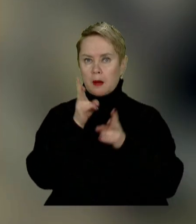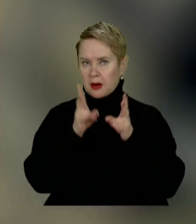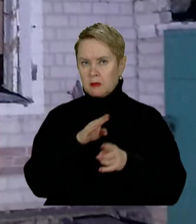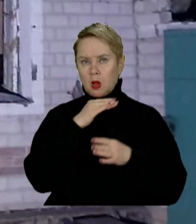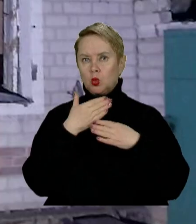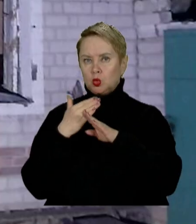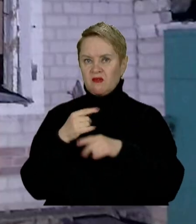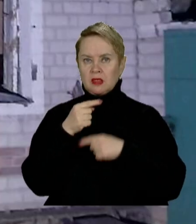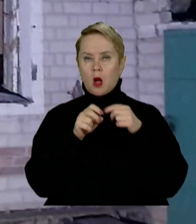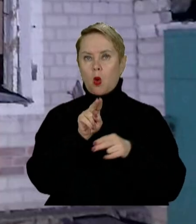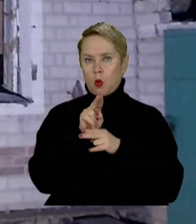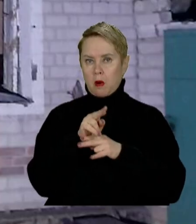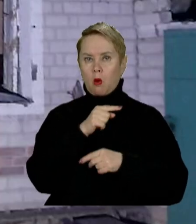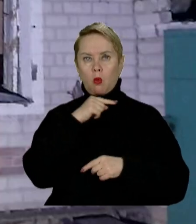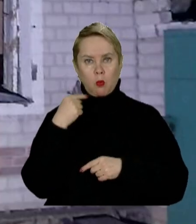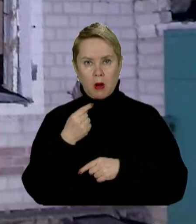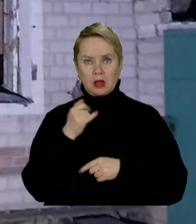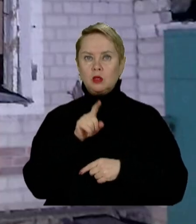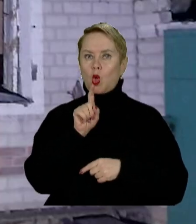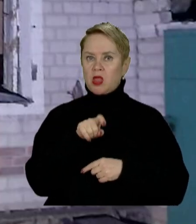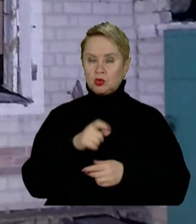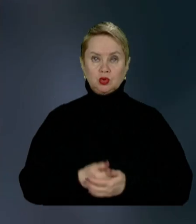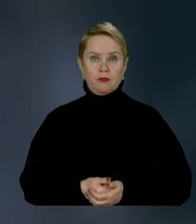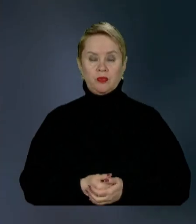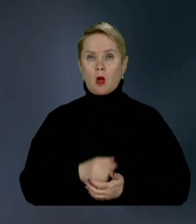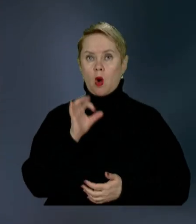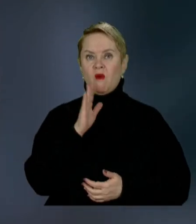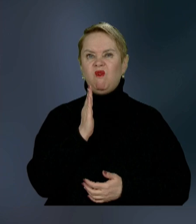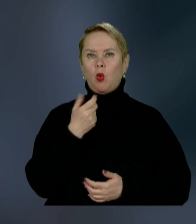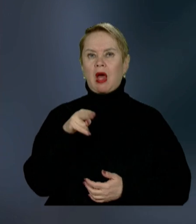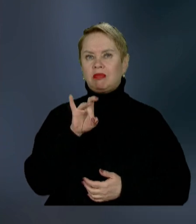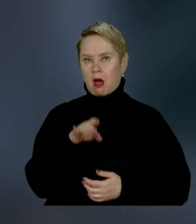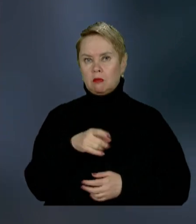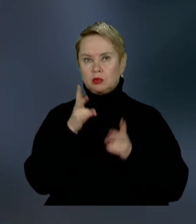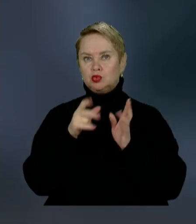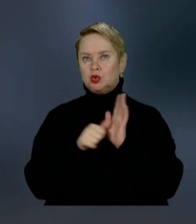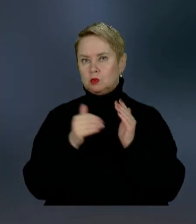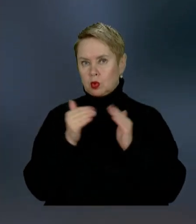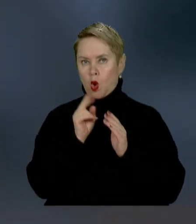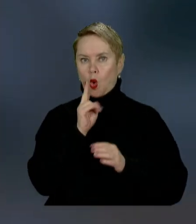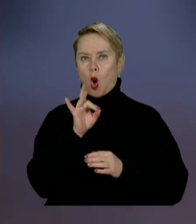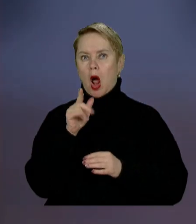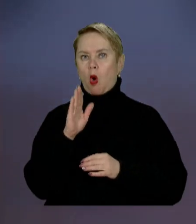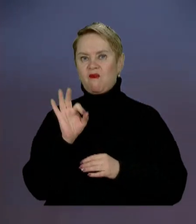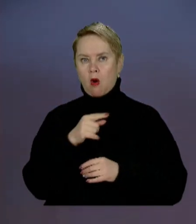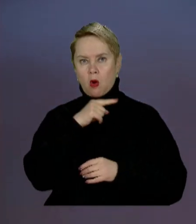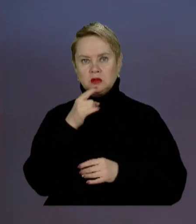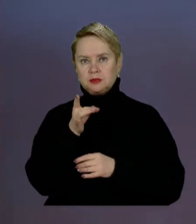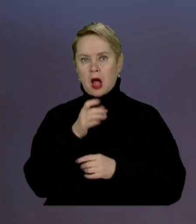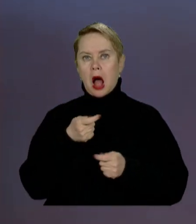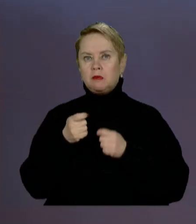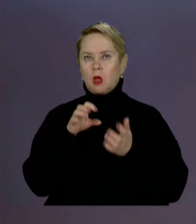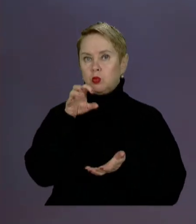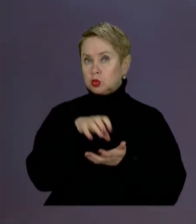Чималі руйнування внаслідок обстрілу окупантів і на Донеччині. У Вогледарі пошкоджено 6 будинків. У Кураховому росіяни поцілили в